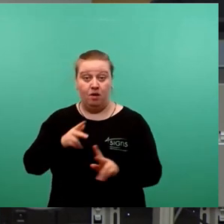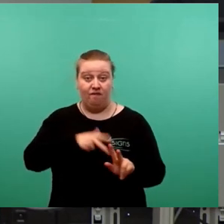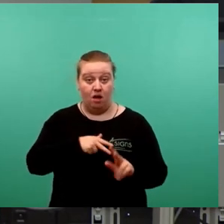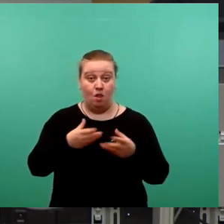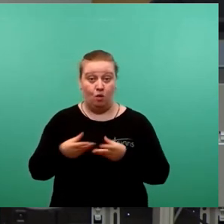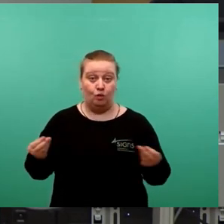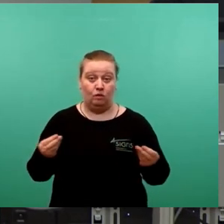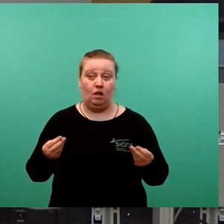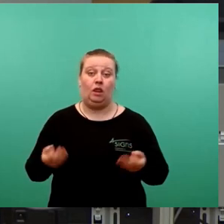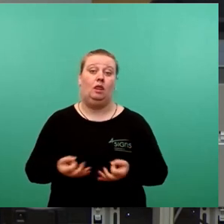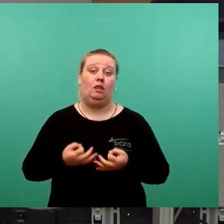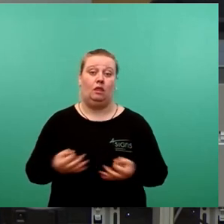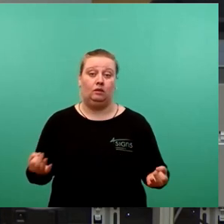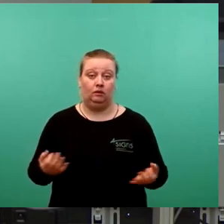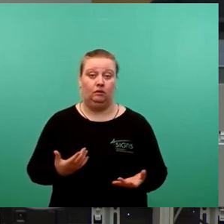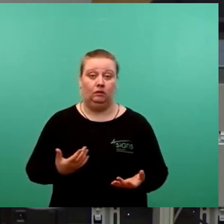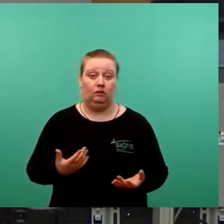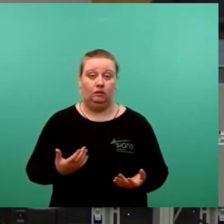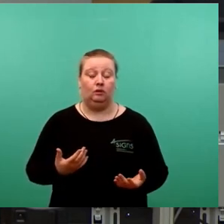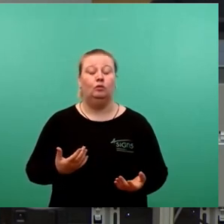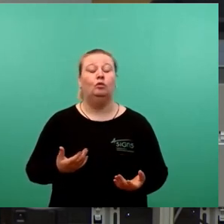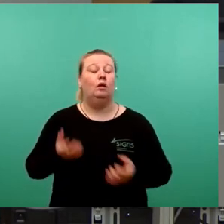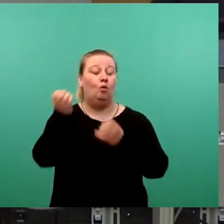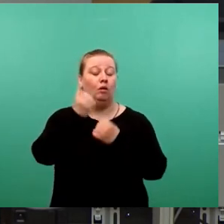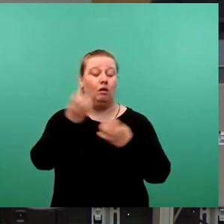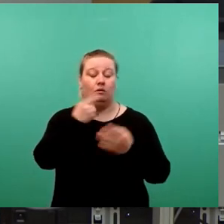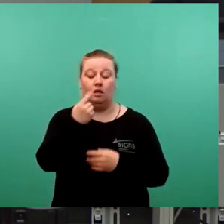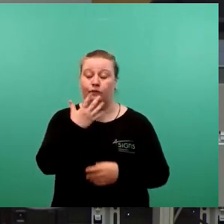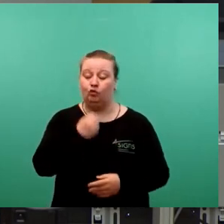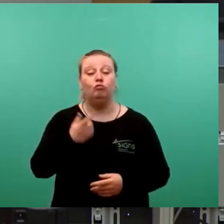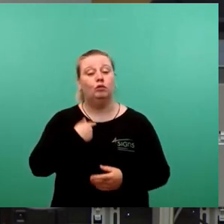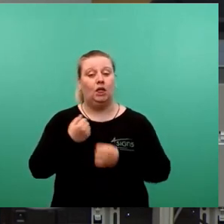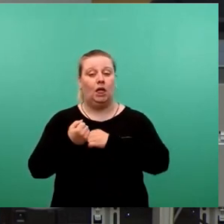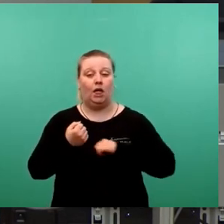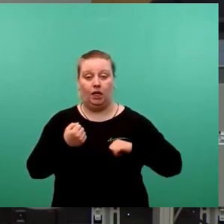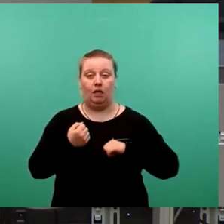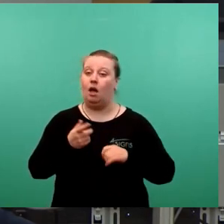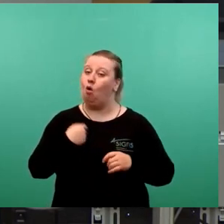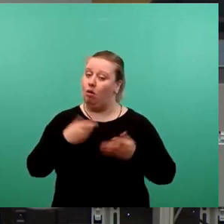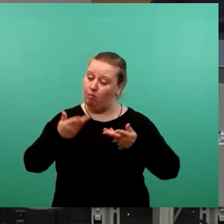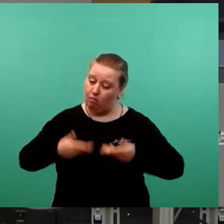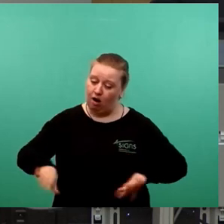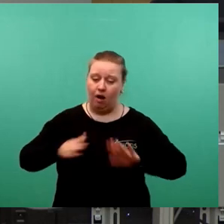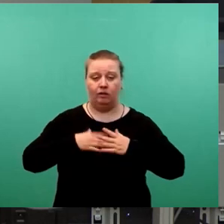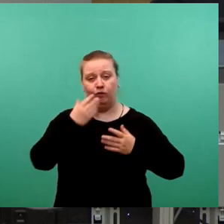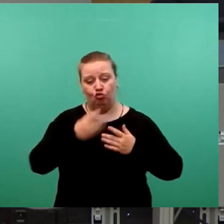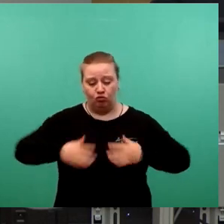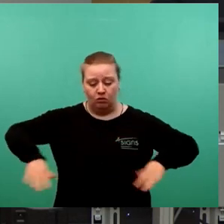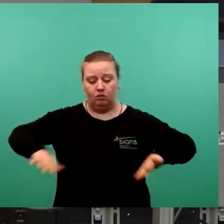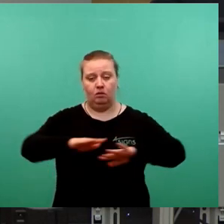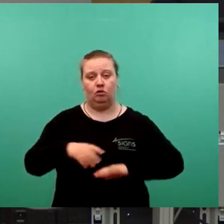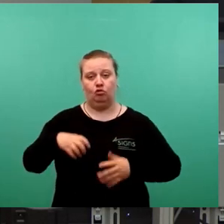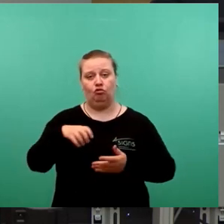gegeben hätte. Ich will auch ganz klar sagen, wir von der Linken waren auch bereit, um die Basis hier im Stadtrat zu